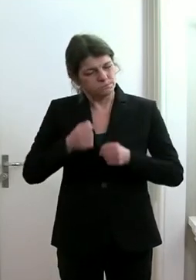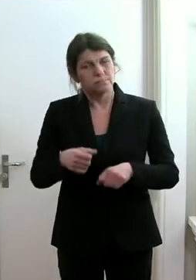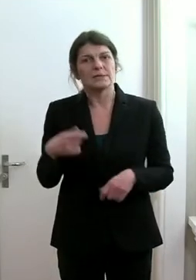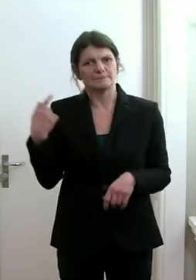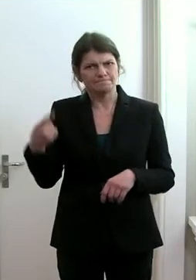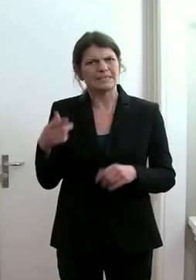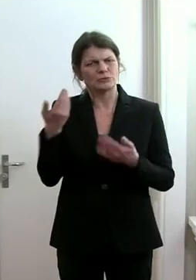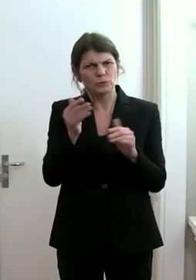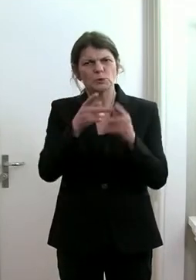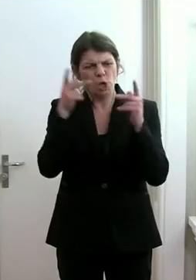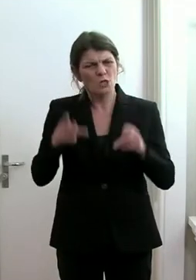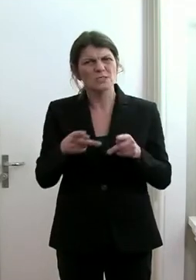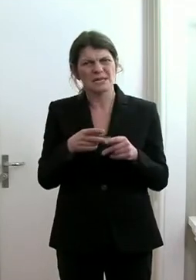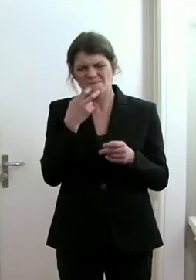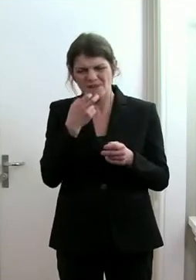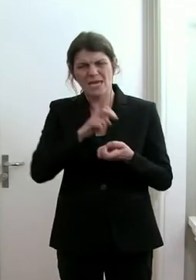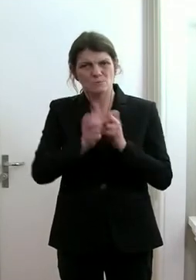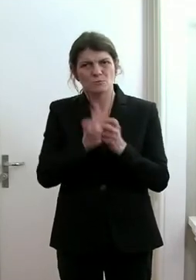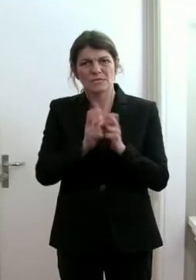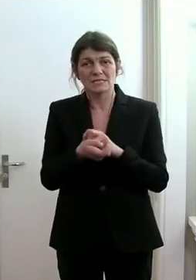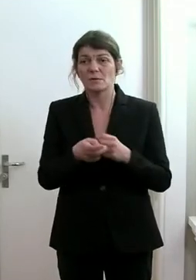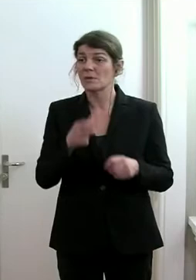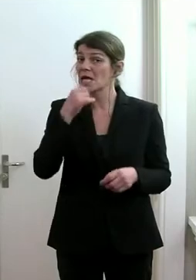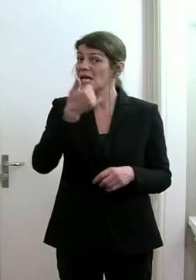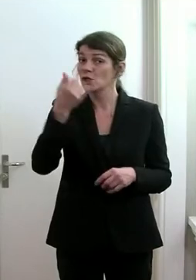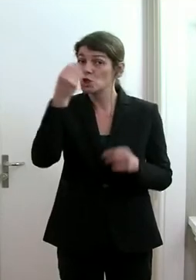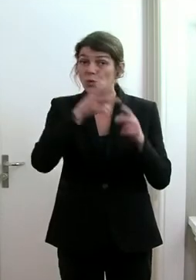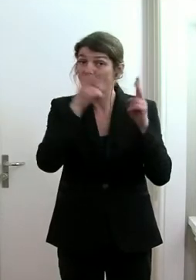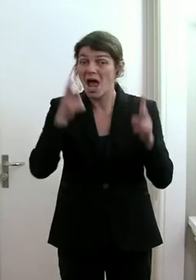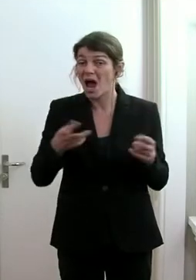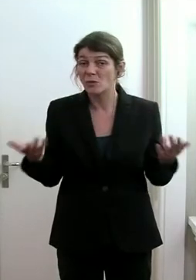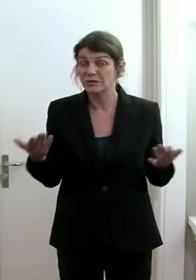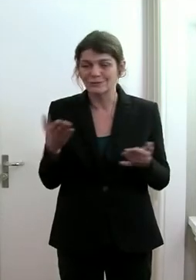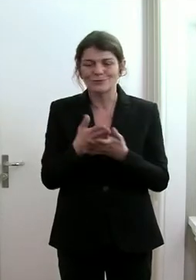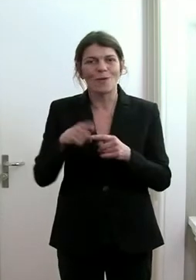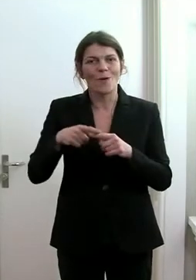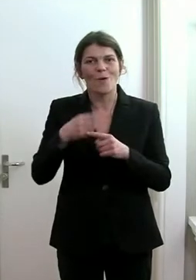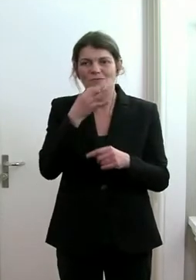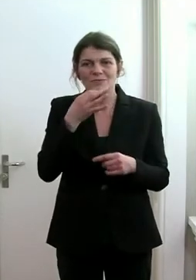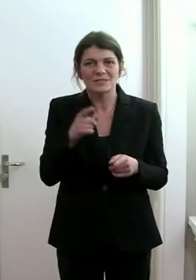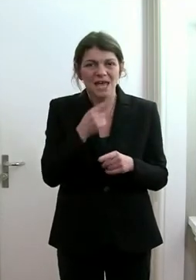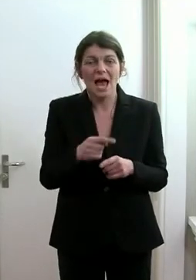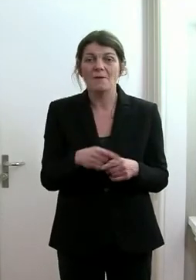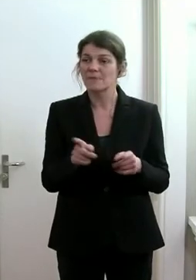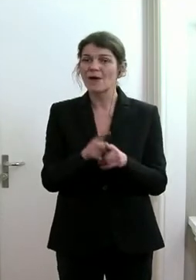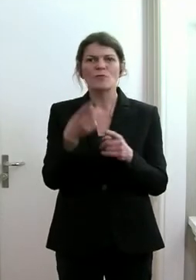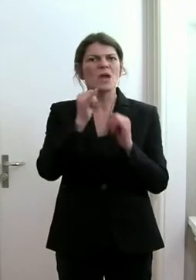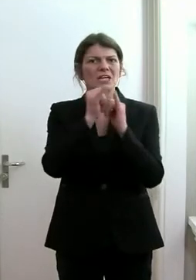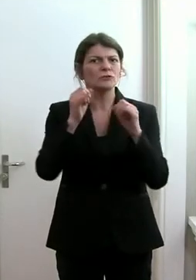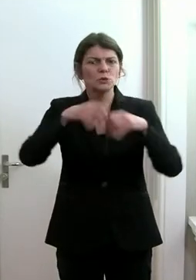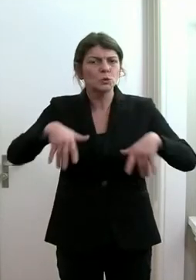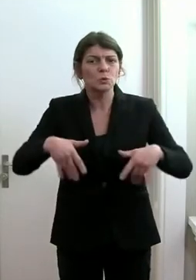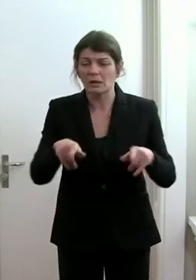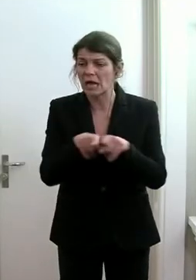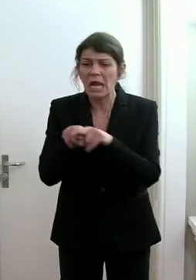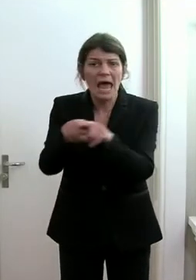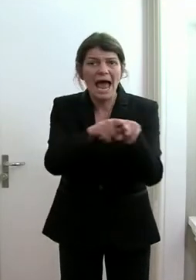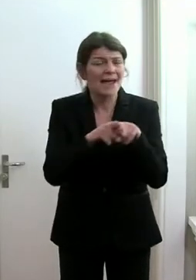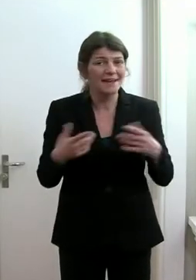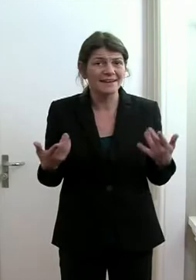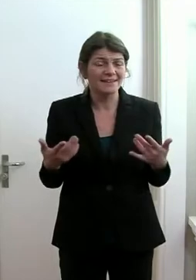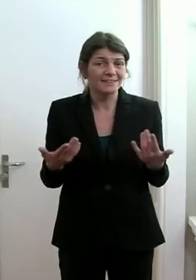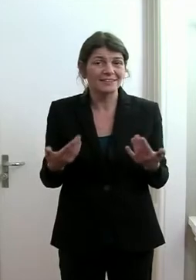Schutzkonzepten annehmen. Und es ist nicht jedes Schulhaus, das habe ich auch schon oft ausgeführt, auch infrastrukturell gleich ausgestattet.